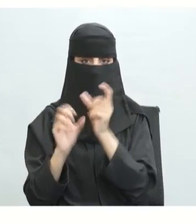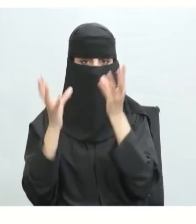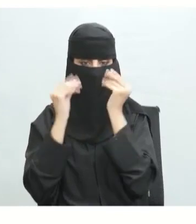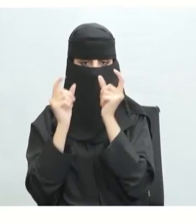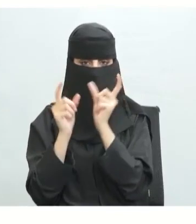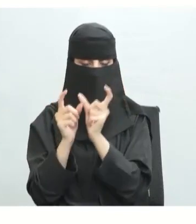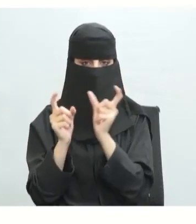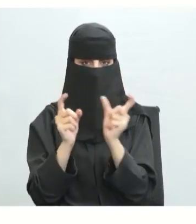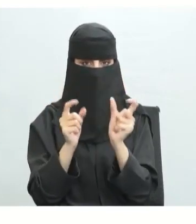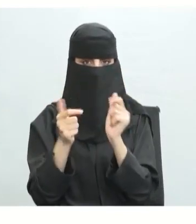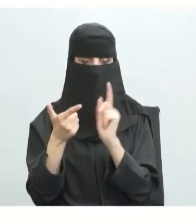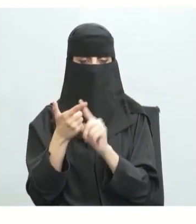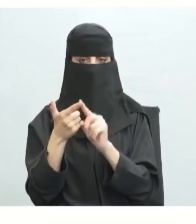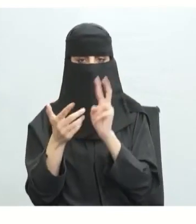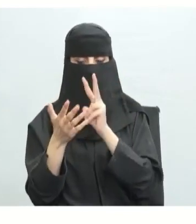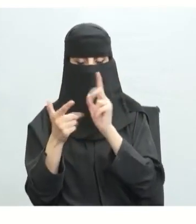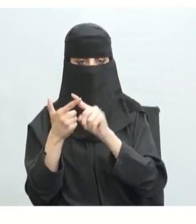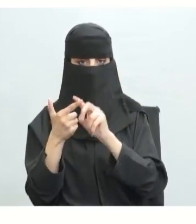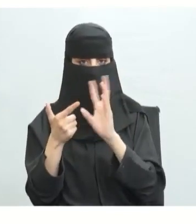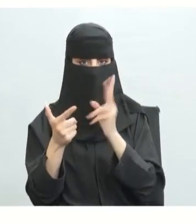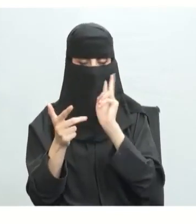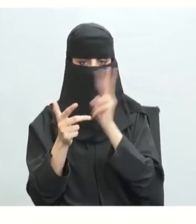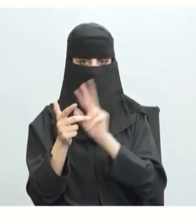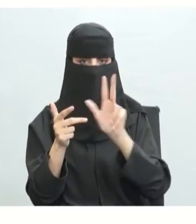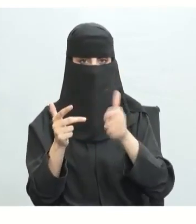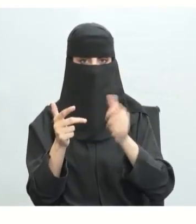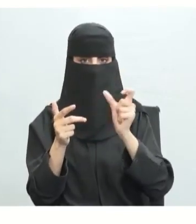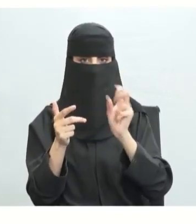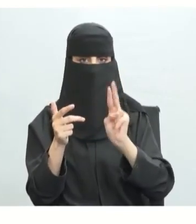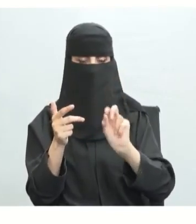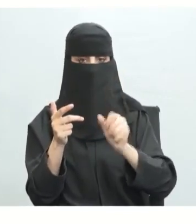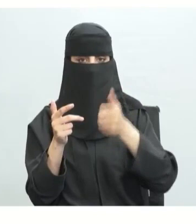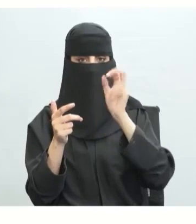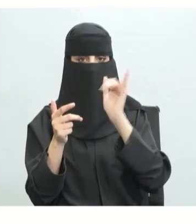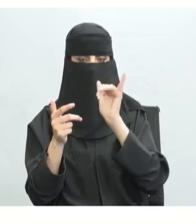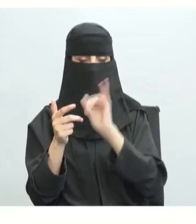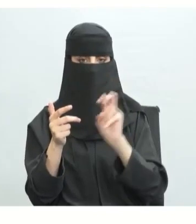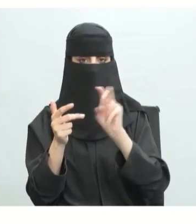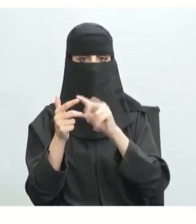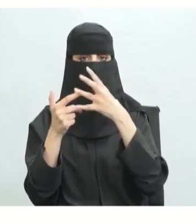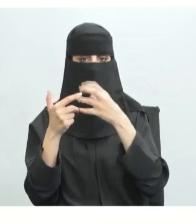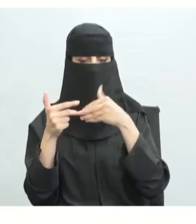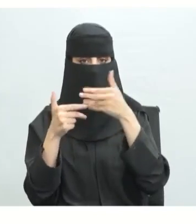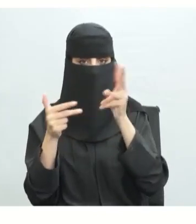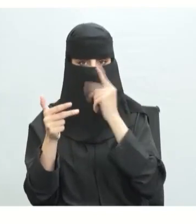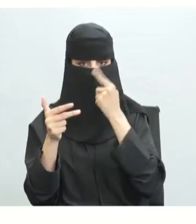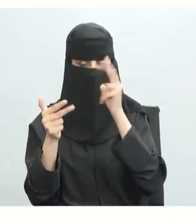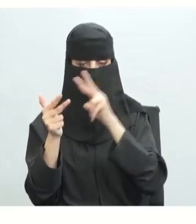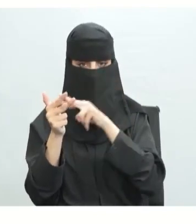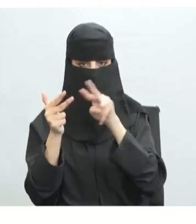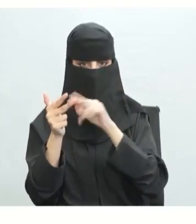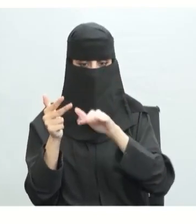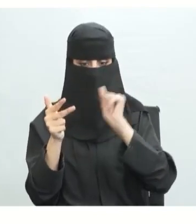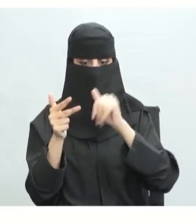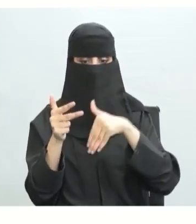واثنان القراءة الانتقائية ثم بعد ذلك ستكمل هذه القراءة وحتى تصل مثلا أن قم بقراءة قراءة متأنية هذا المواد